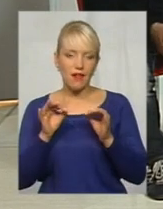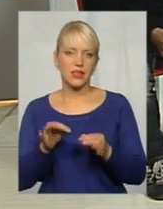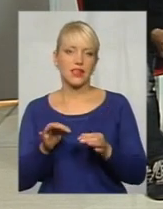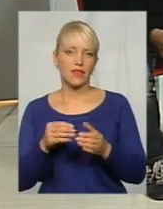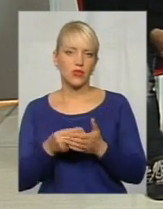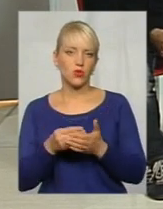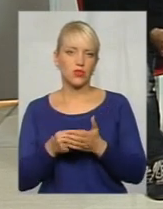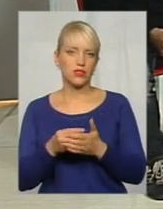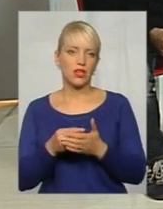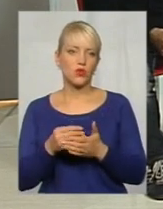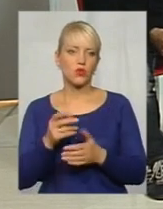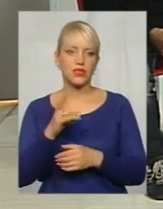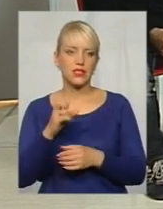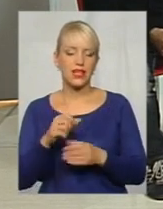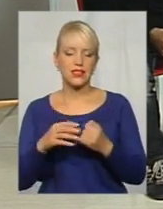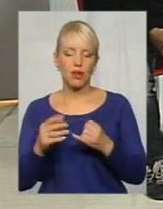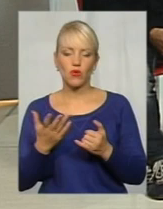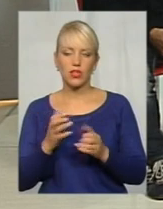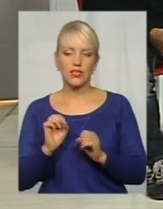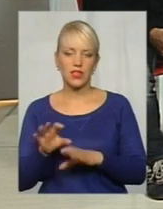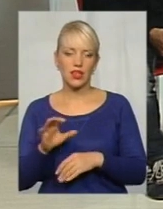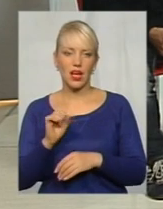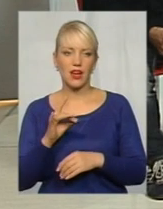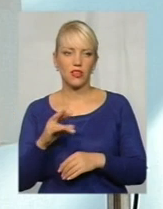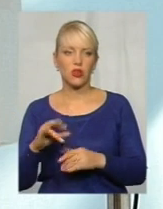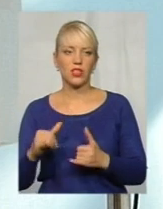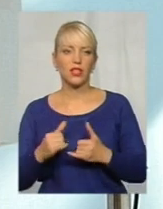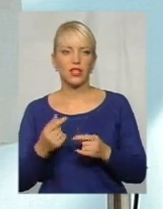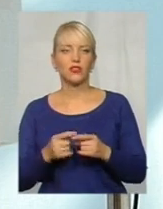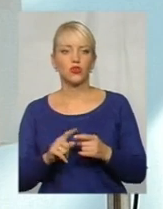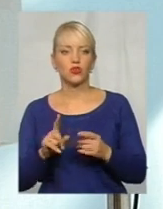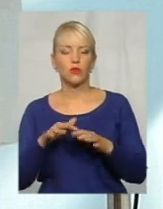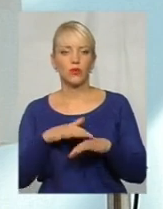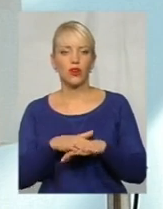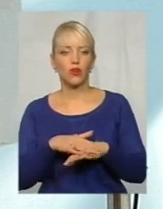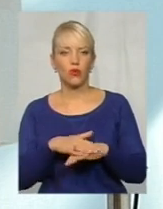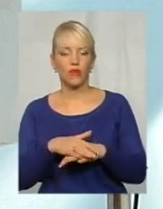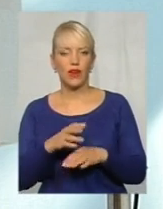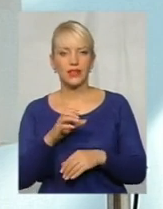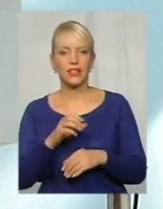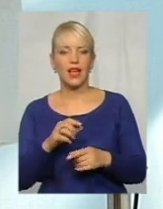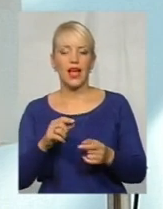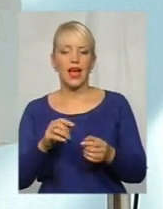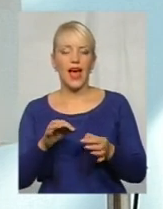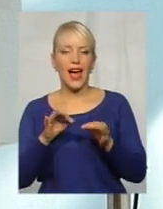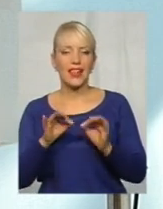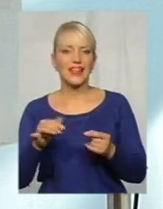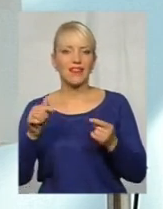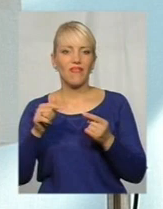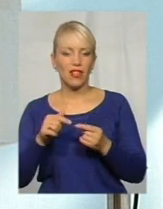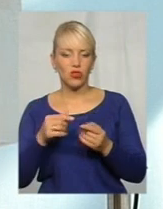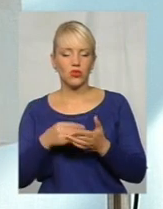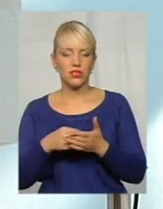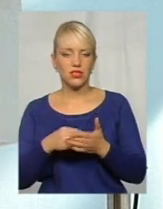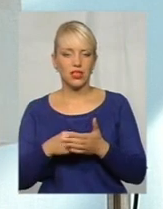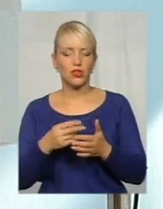яка здана в оренду? Для того, щоб прорахувати адекватну ціну земельної ділянки в кожному випадку